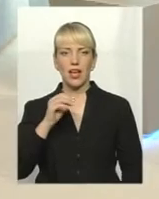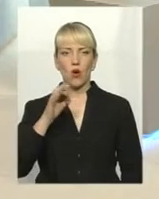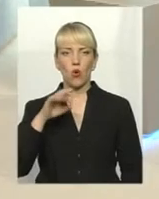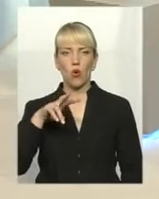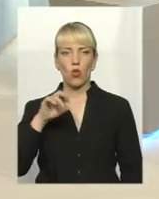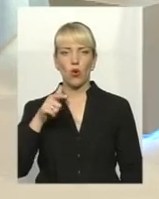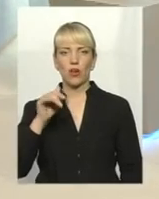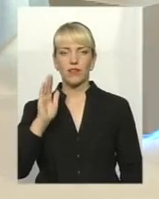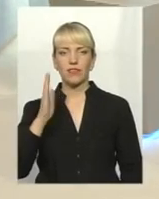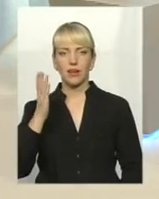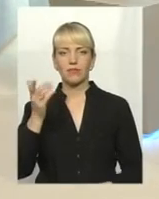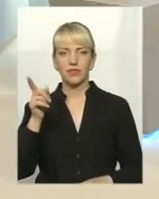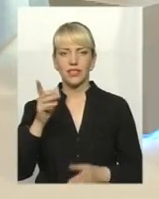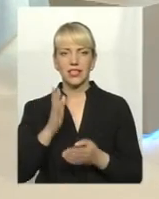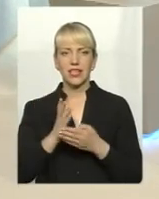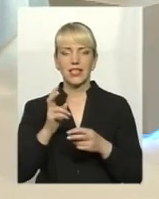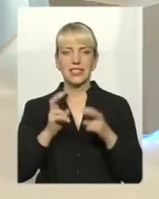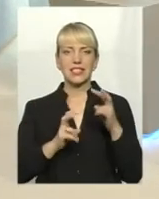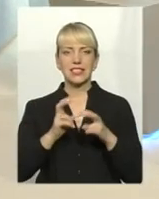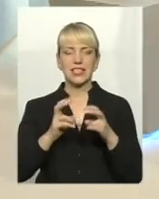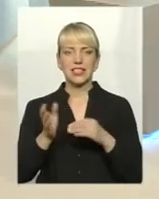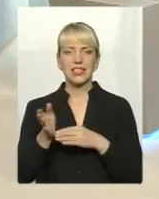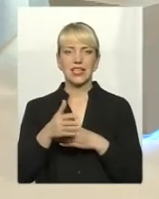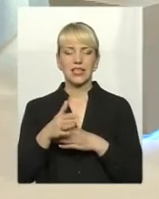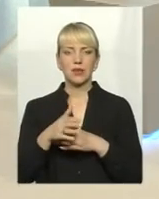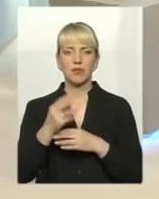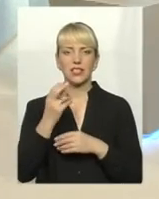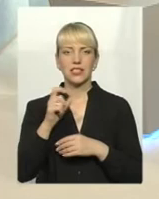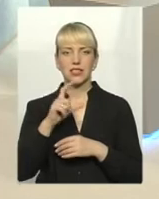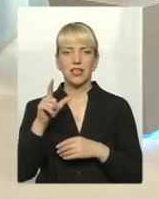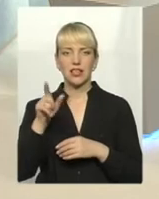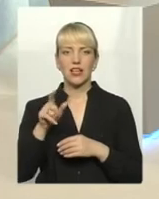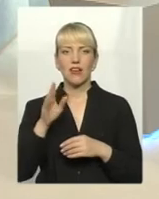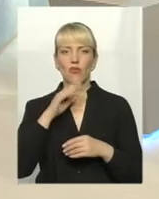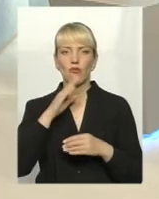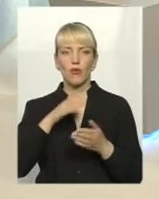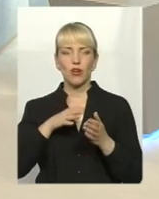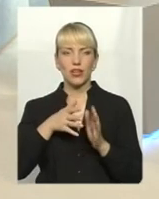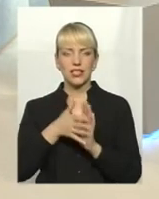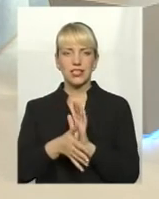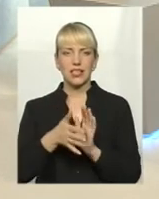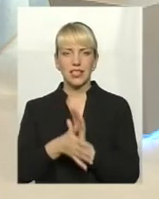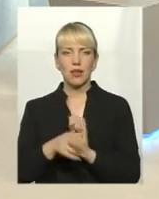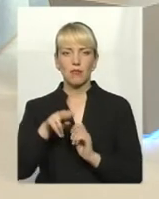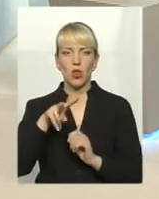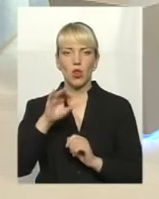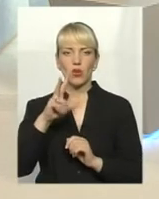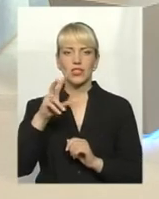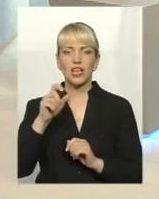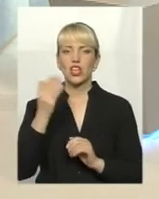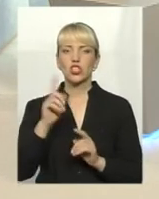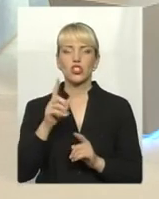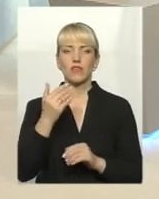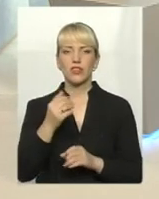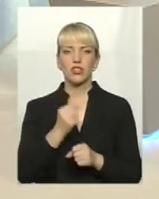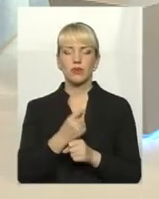Там є такий заводик, церебний тех. І з нього стікає в річку Плоску нечистоти. Що ви зробили за рік? Я